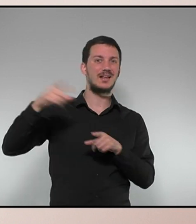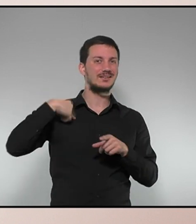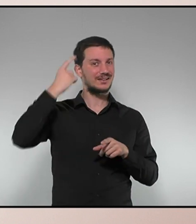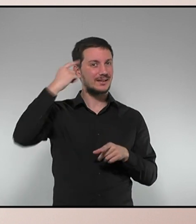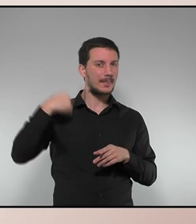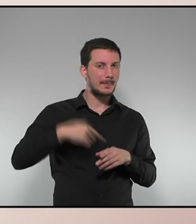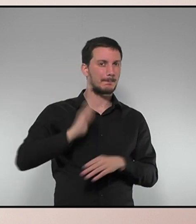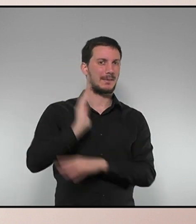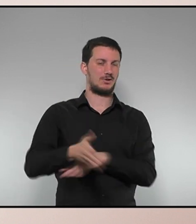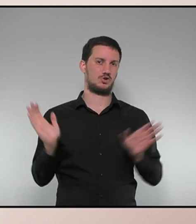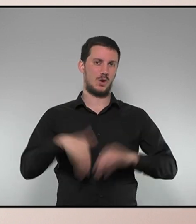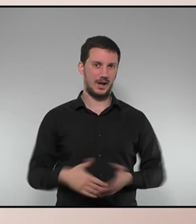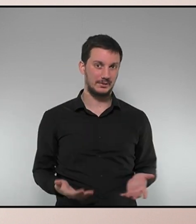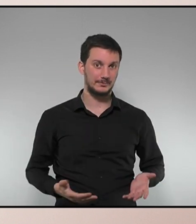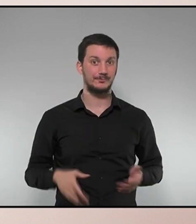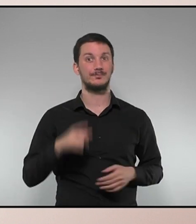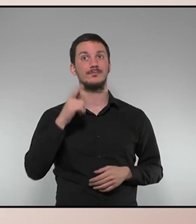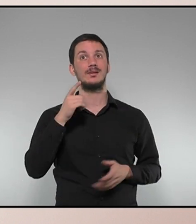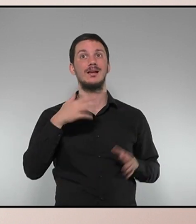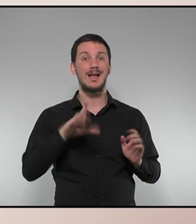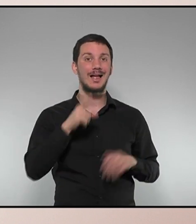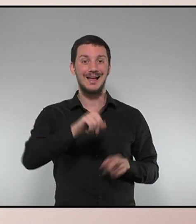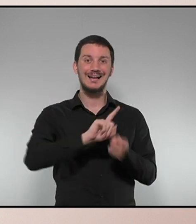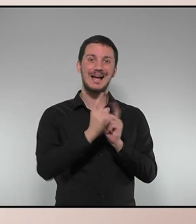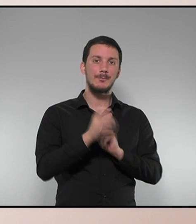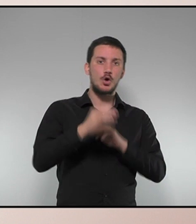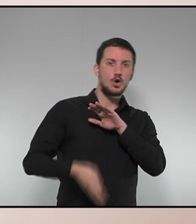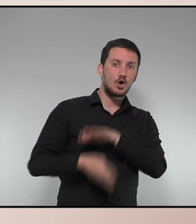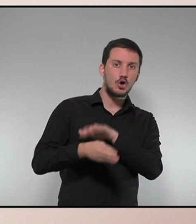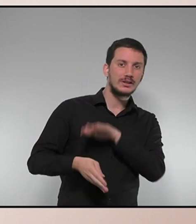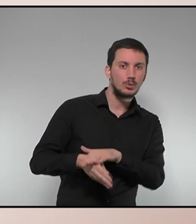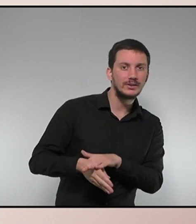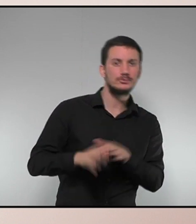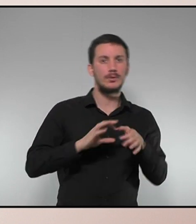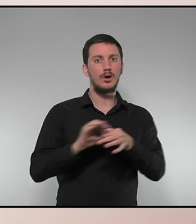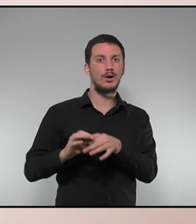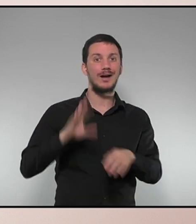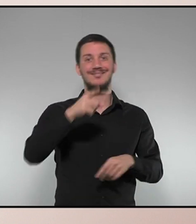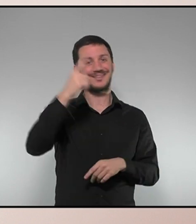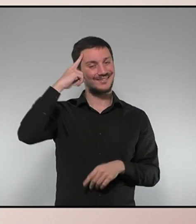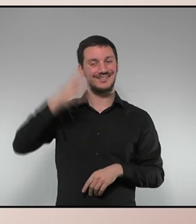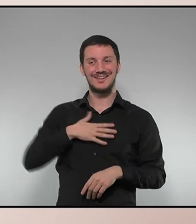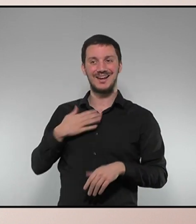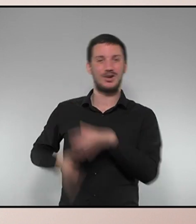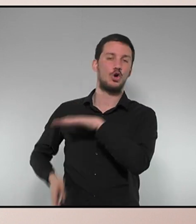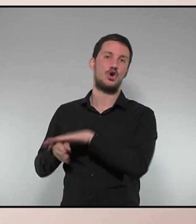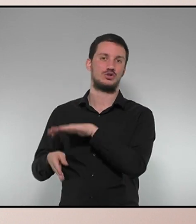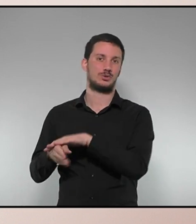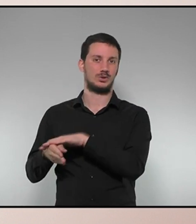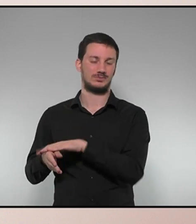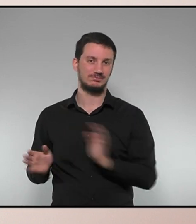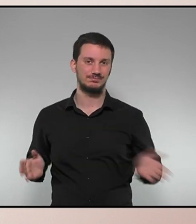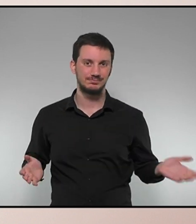President, entre el canvi o el continuisme, el seu govern ha apostat pel continuisme. Entre